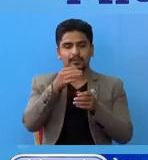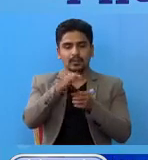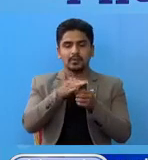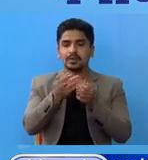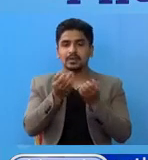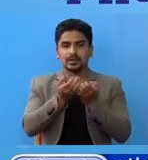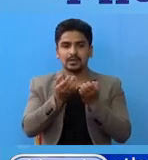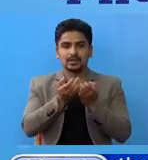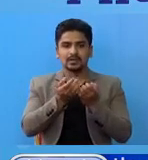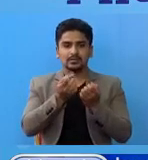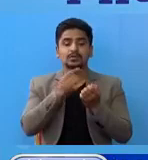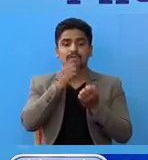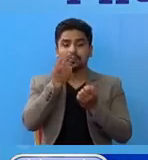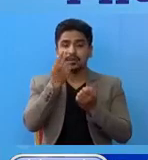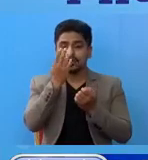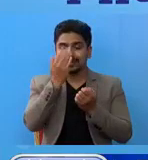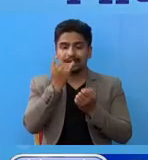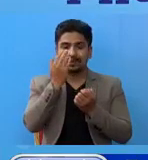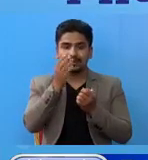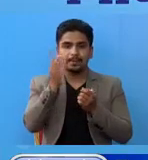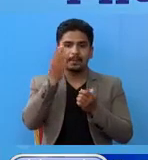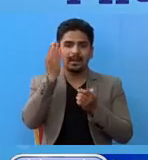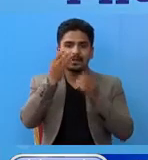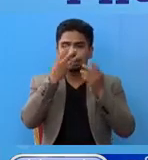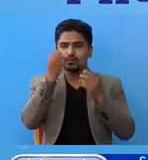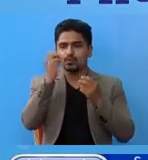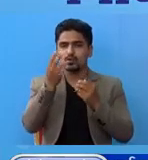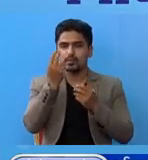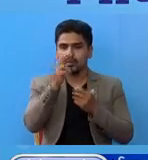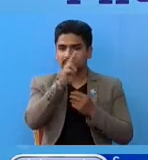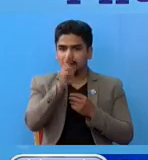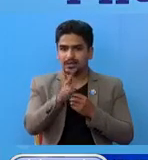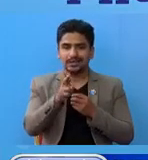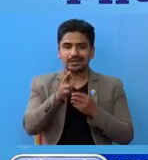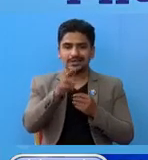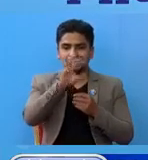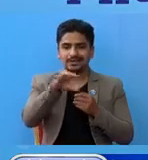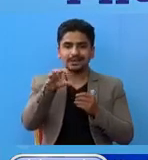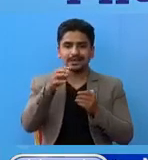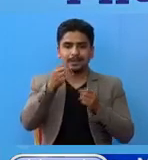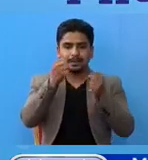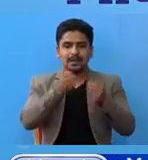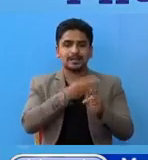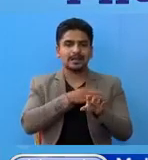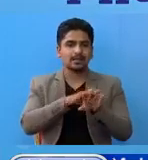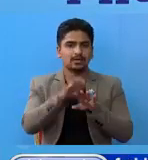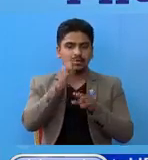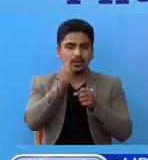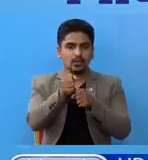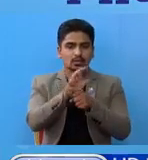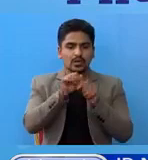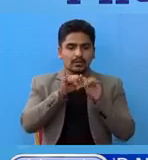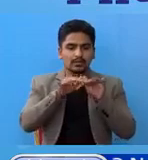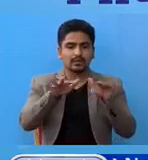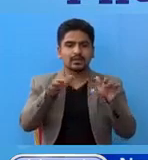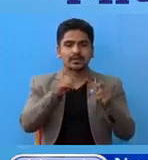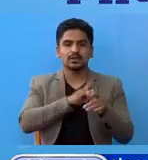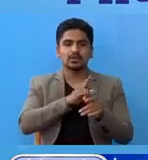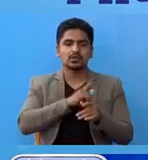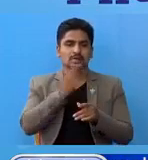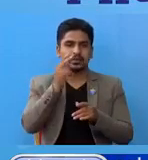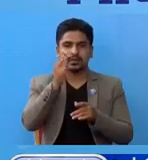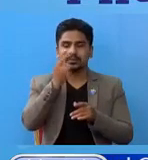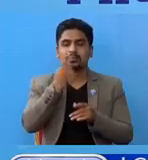बेवस्तापन नभाहेरा बाताबन फोर भाहेकोरा, थानिय बासिन्दा मां कोरोना फैलीनी त्रास्त